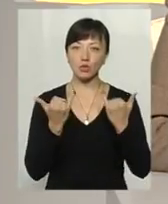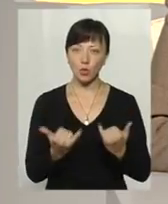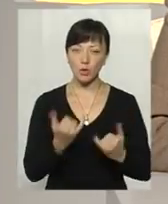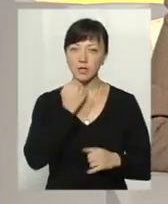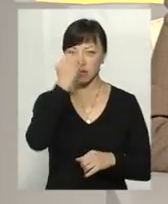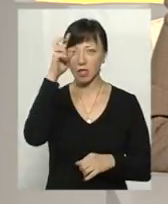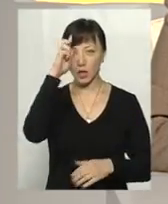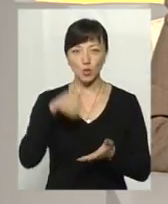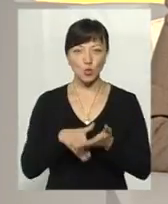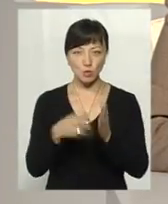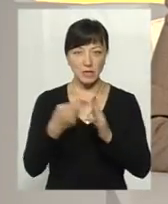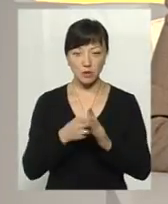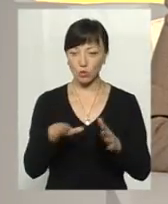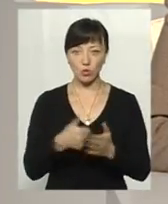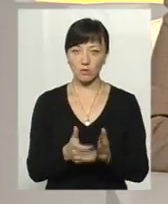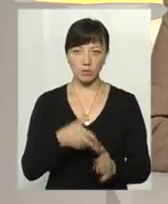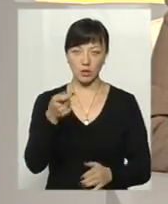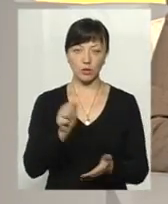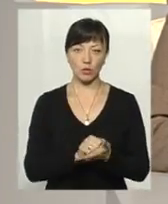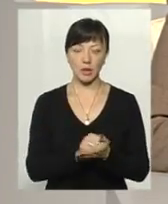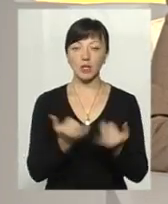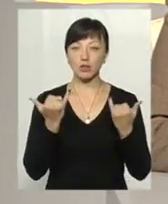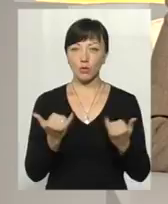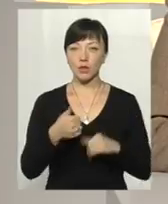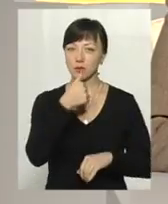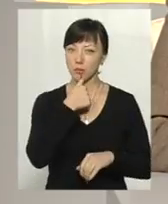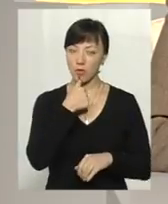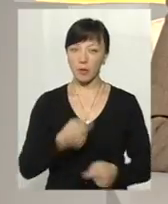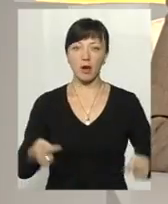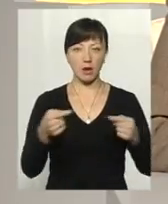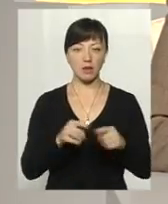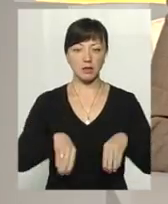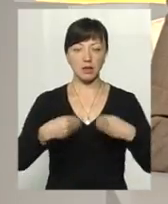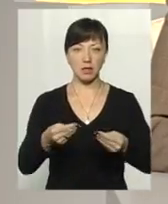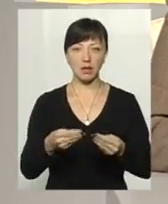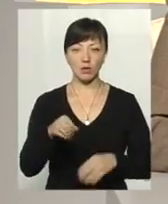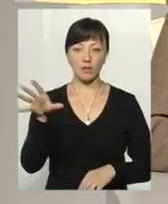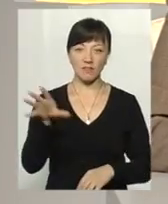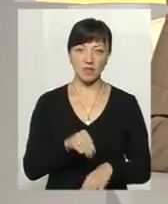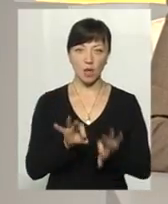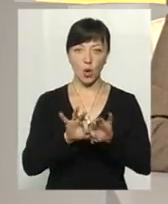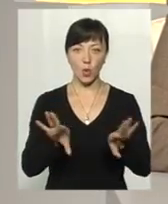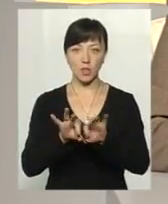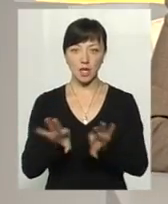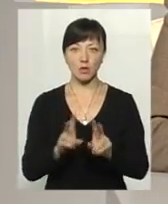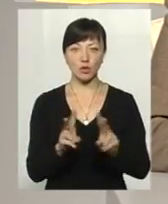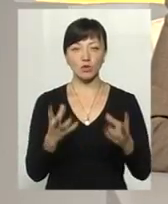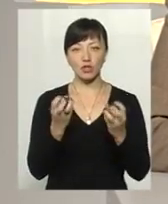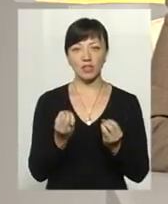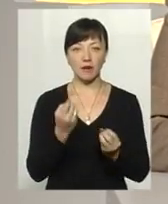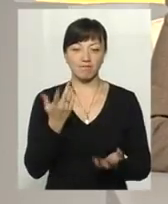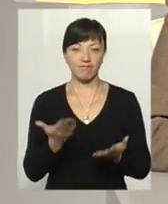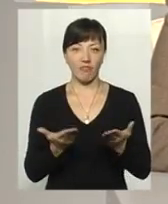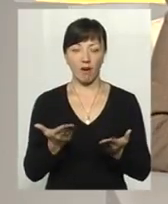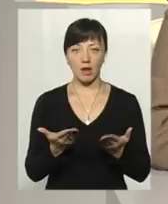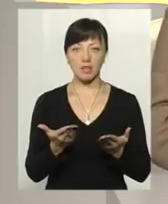субсидіям, досі не подали документи. От ми сьогодні спробуємо якраз надати усі роз'яснення тим, хто іще вагається,